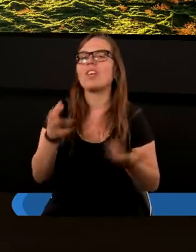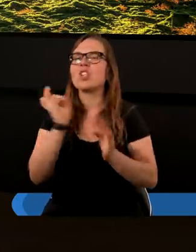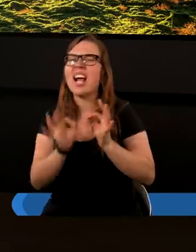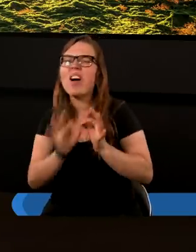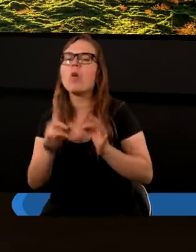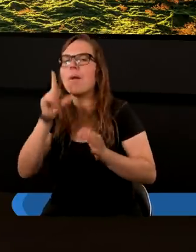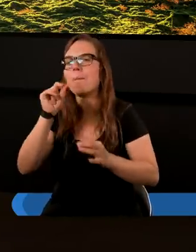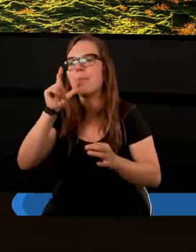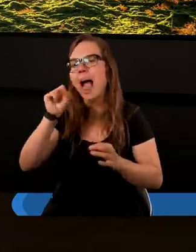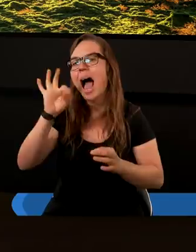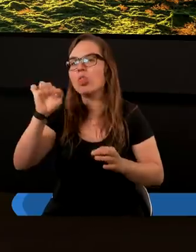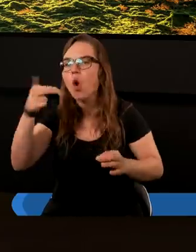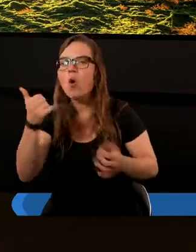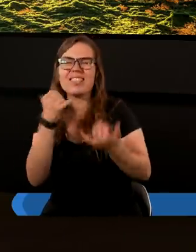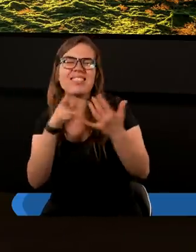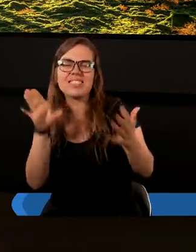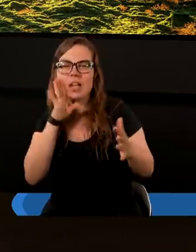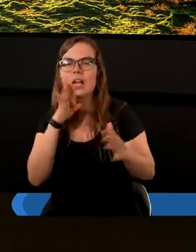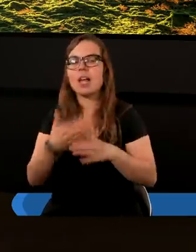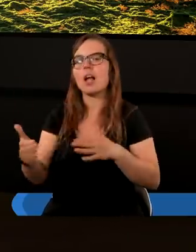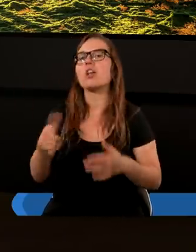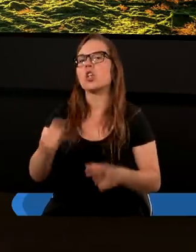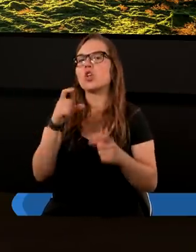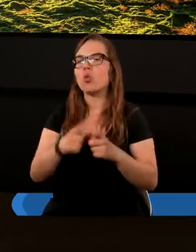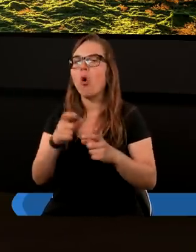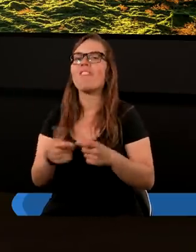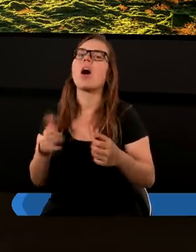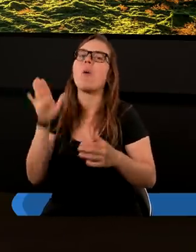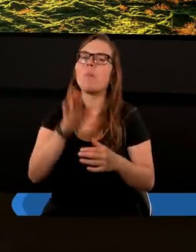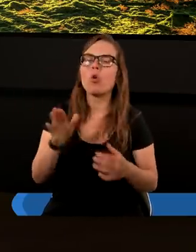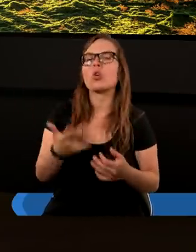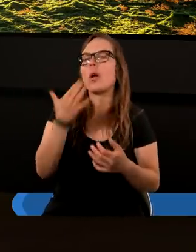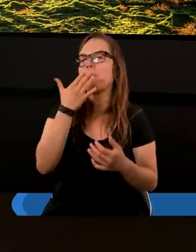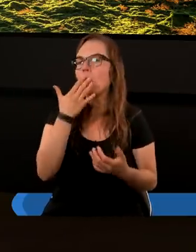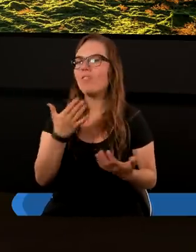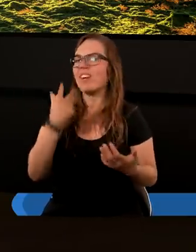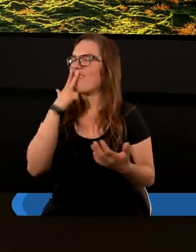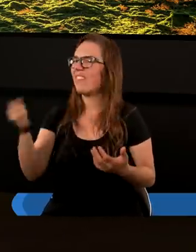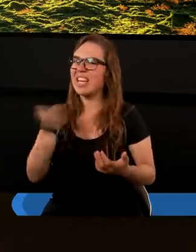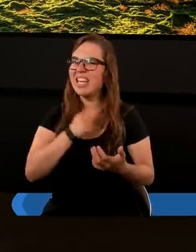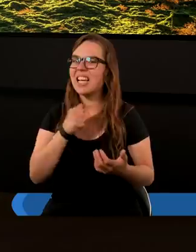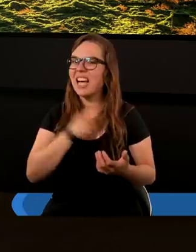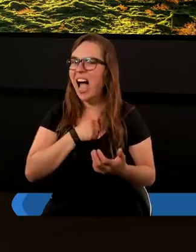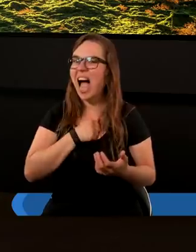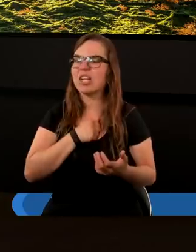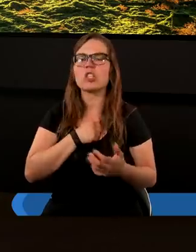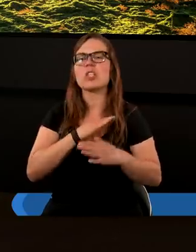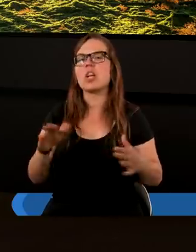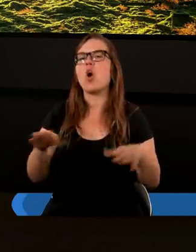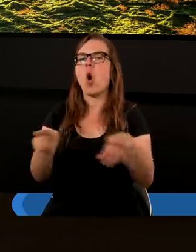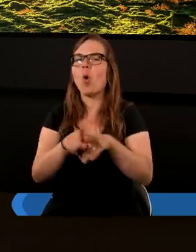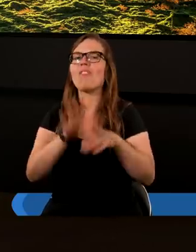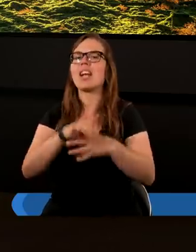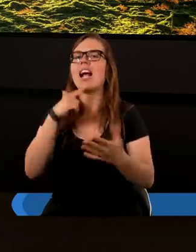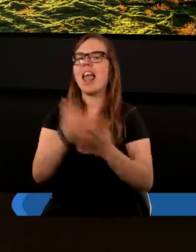szczególnie Platona i tak dalej, i tak dalej. Słowo Boże mówi wyraźnie. Również w